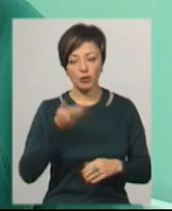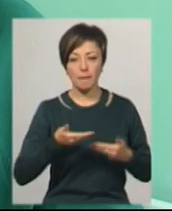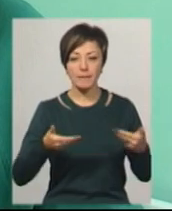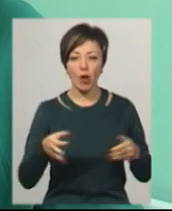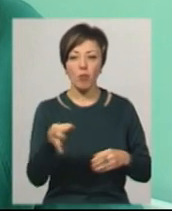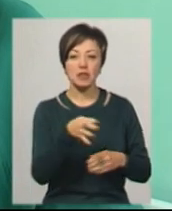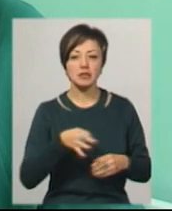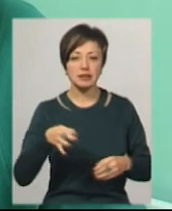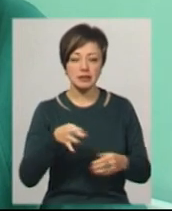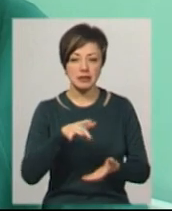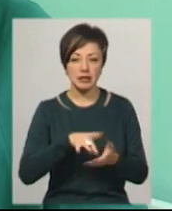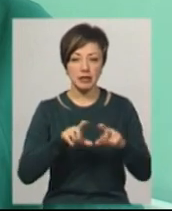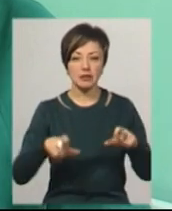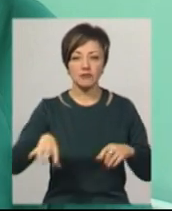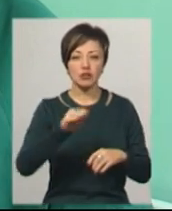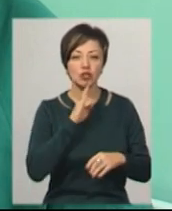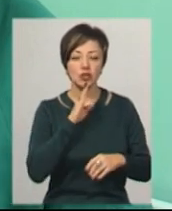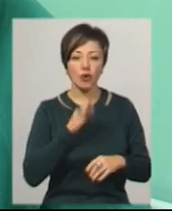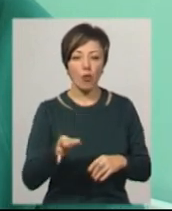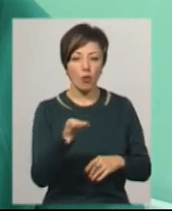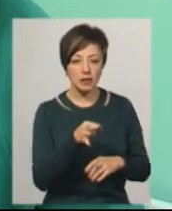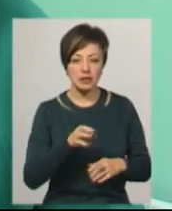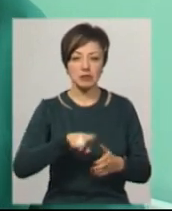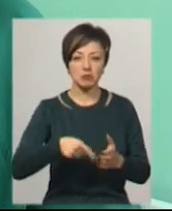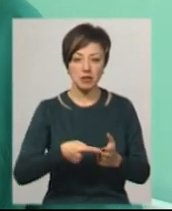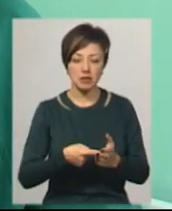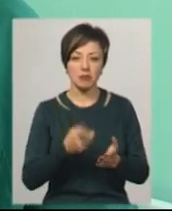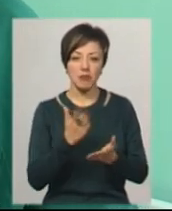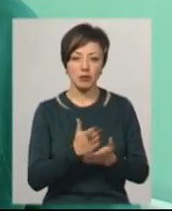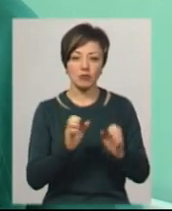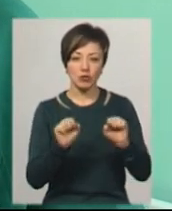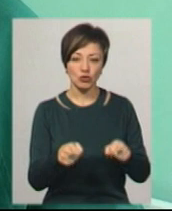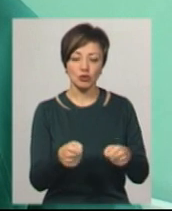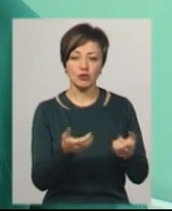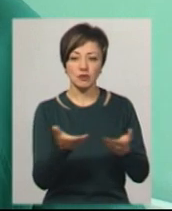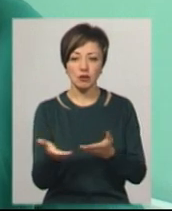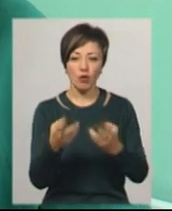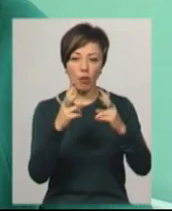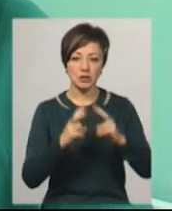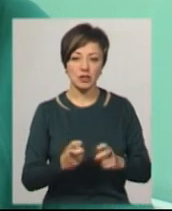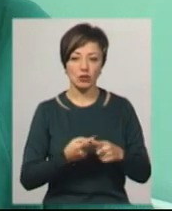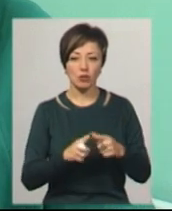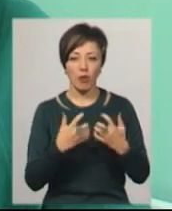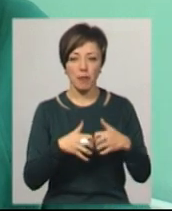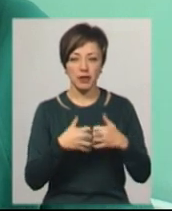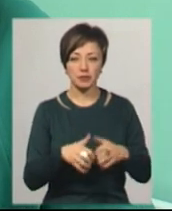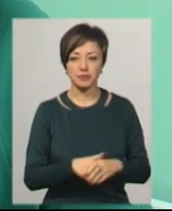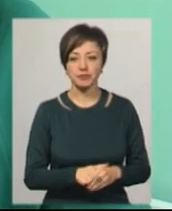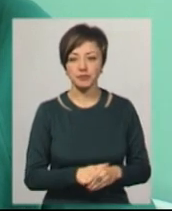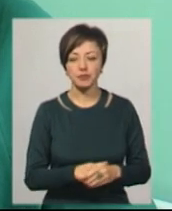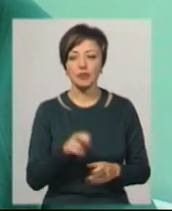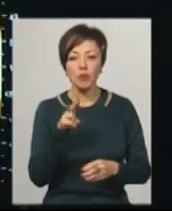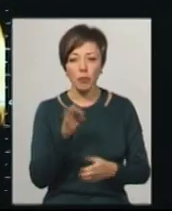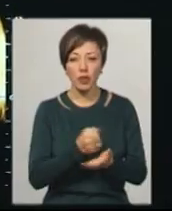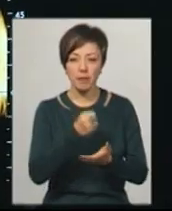перинатальний центр, і всі жінки з області, і в тому числі з міста, будуть мати доступ до обстежень на цьому апараті. По скеруванню лікарів,